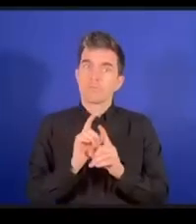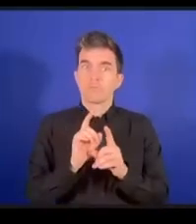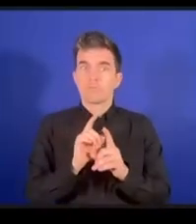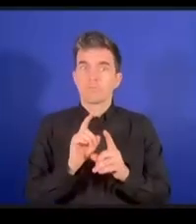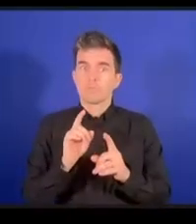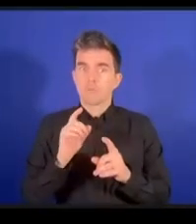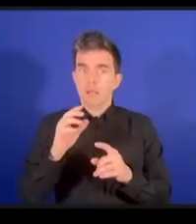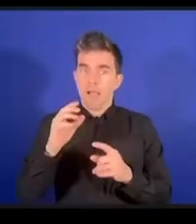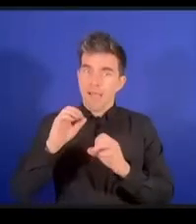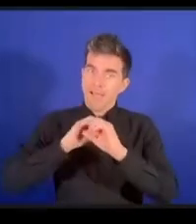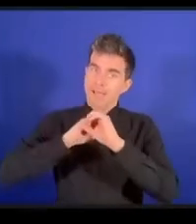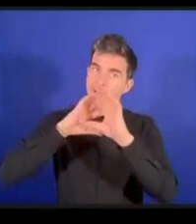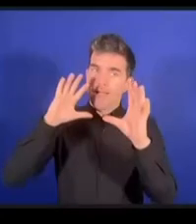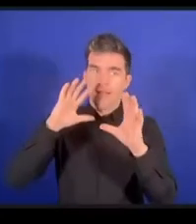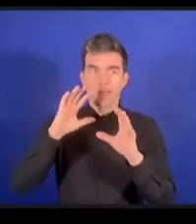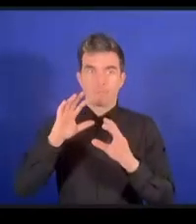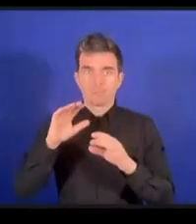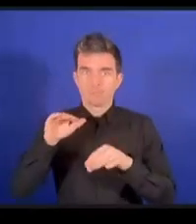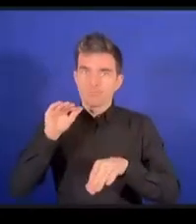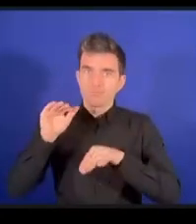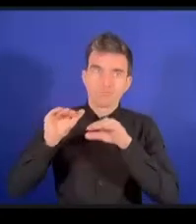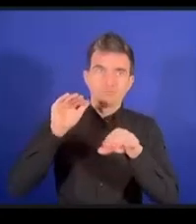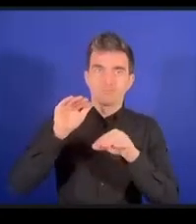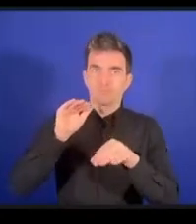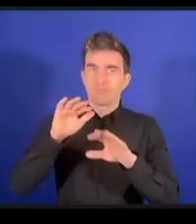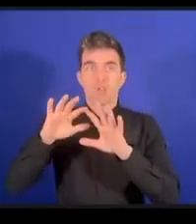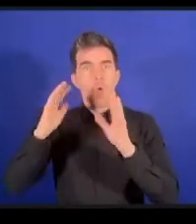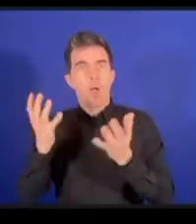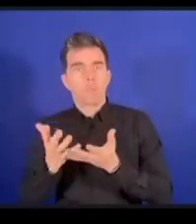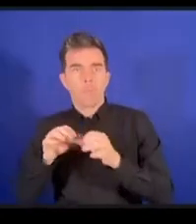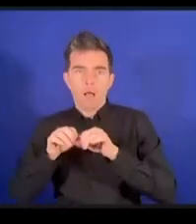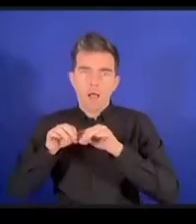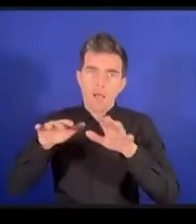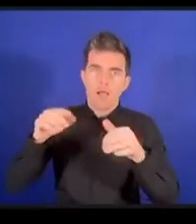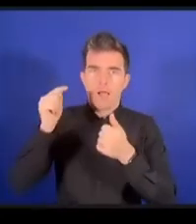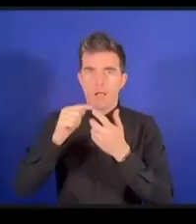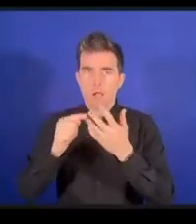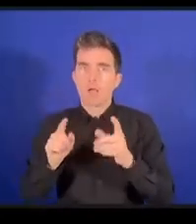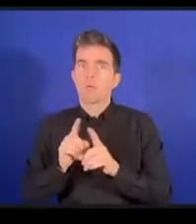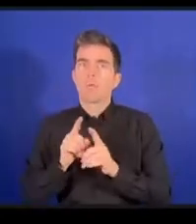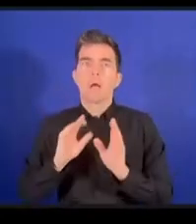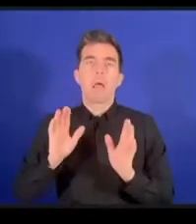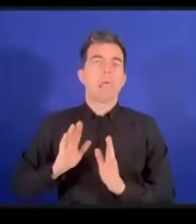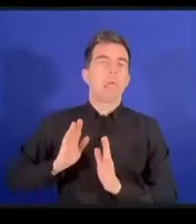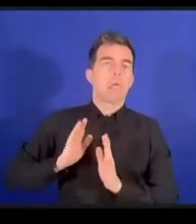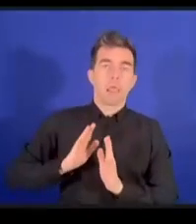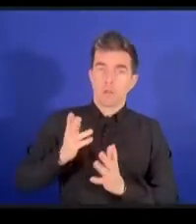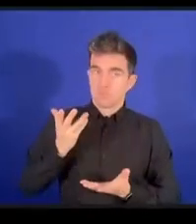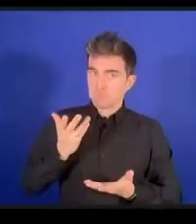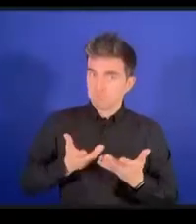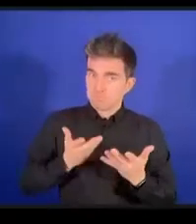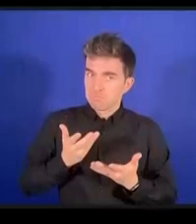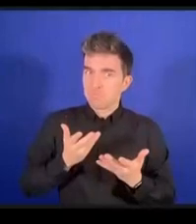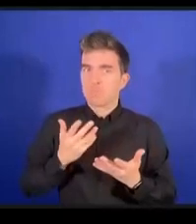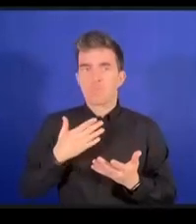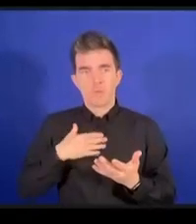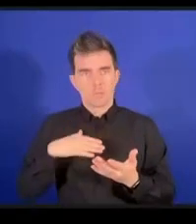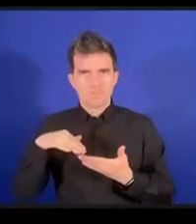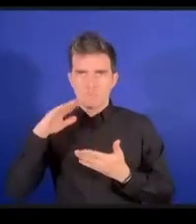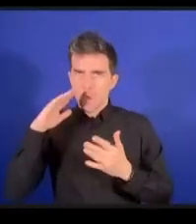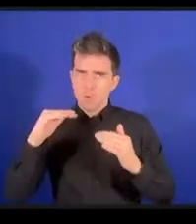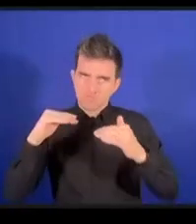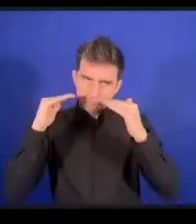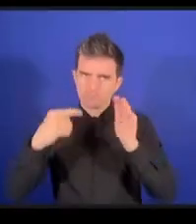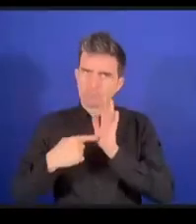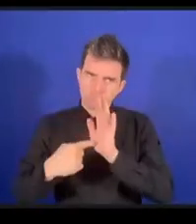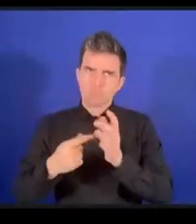例えばより工事レベルの全てを放課するようなガバナンスのインスタンスあるいはエテングデジタル